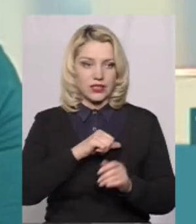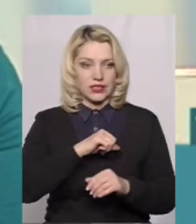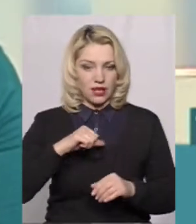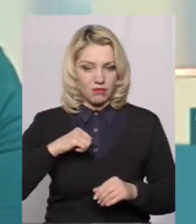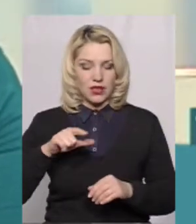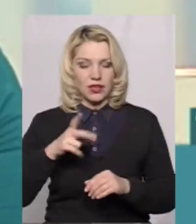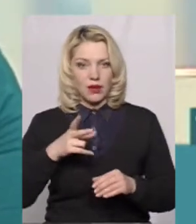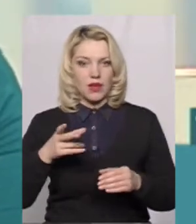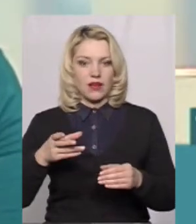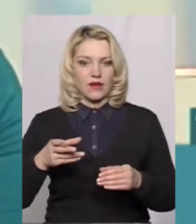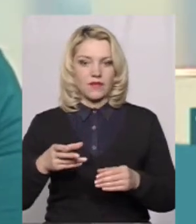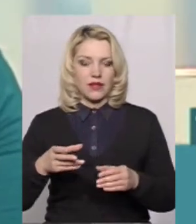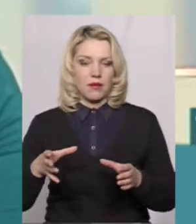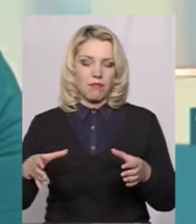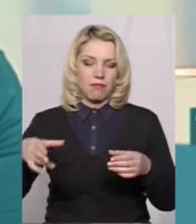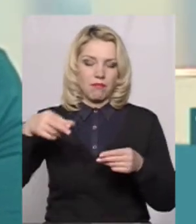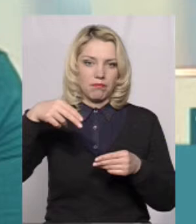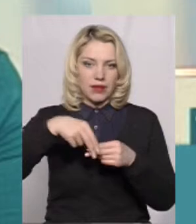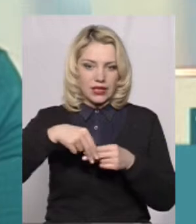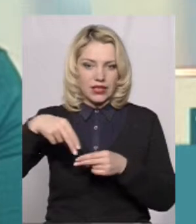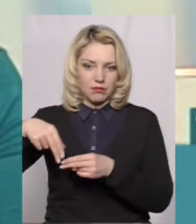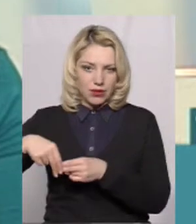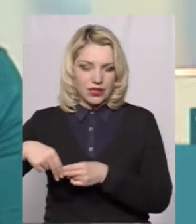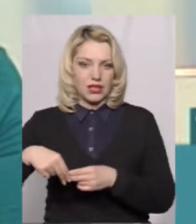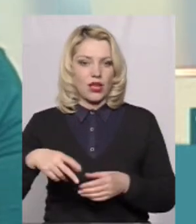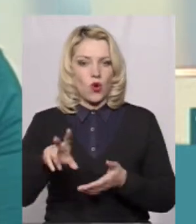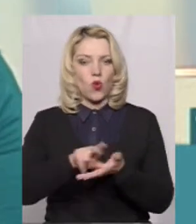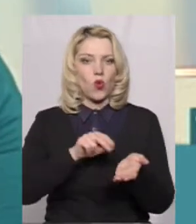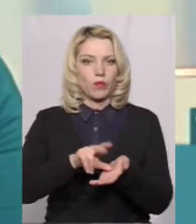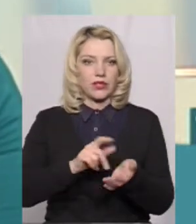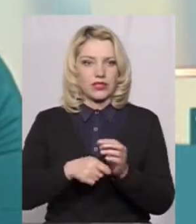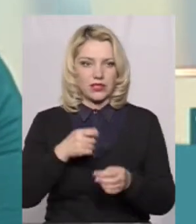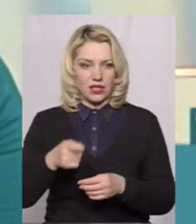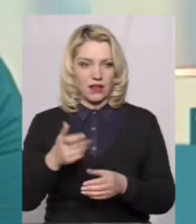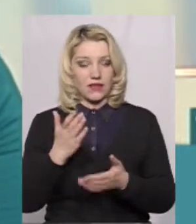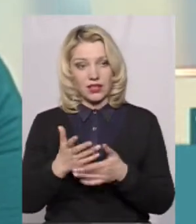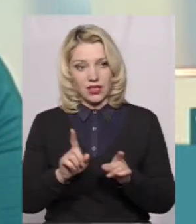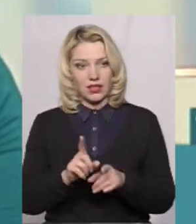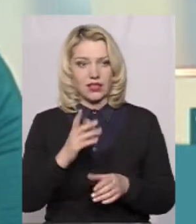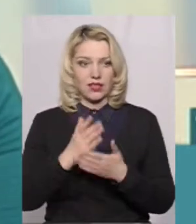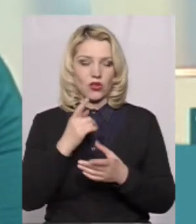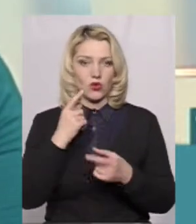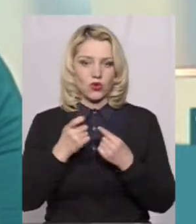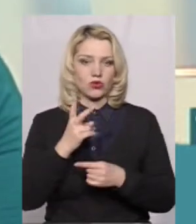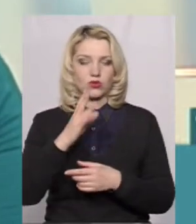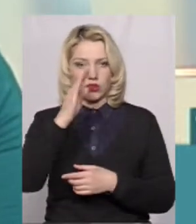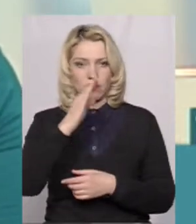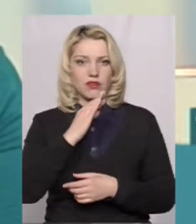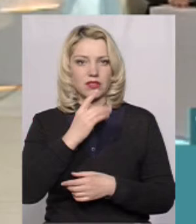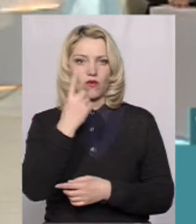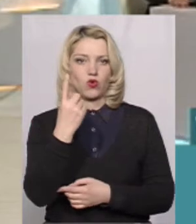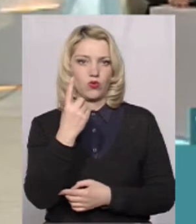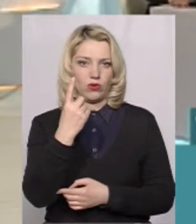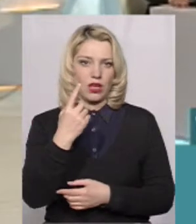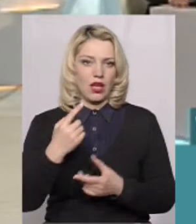копії заяв, якщо вимагає цього програма. Є таке, що можна, деякі нюанси, наприклад, можна вказати одного з батьків, не обов